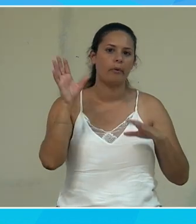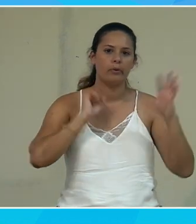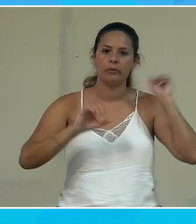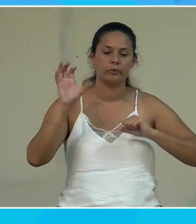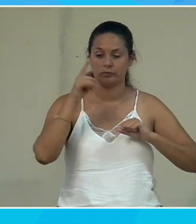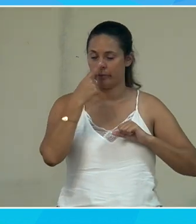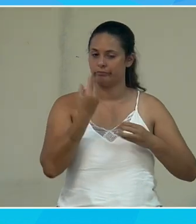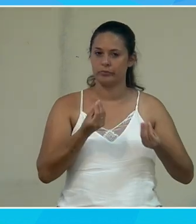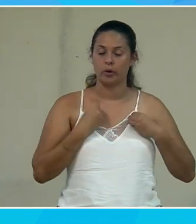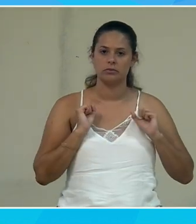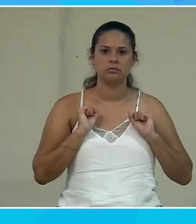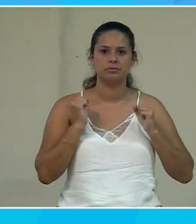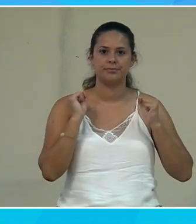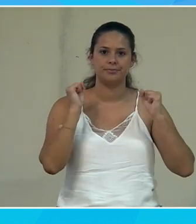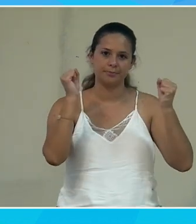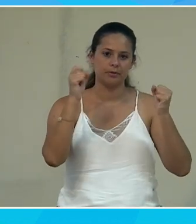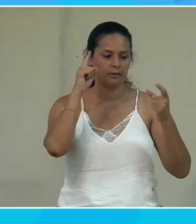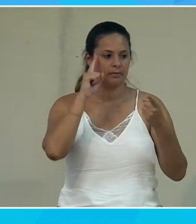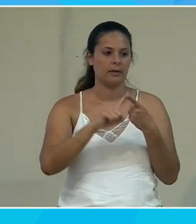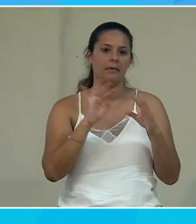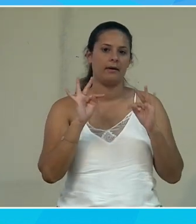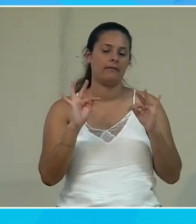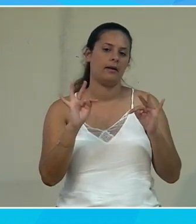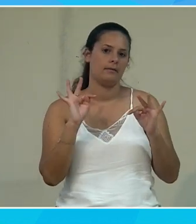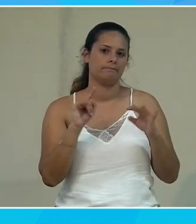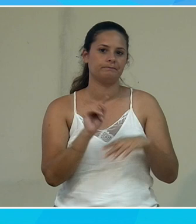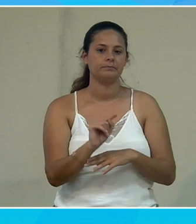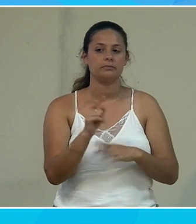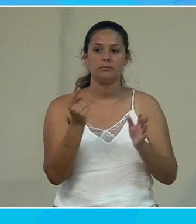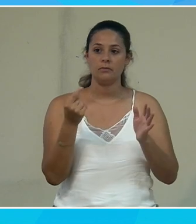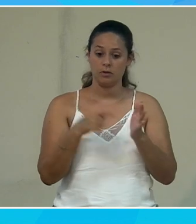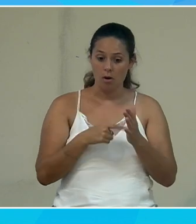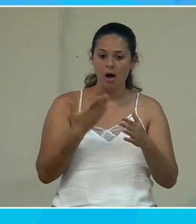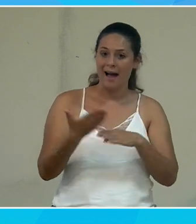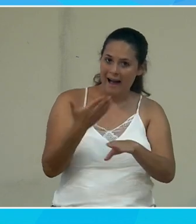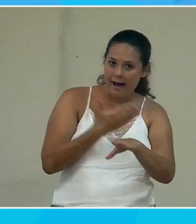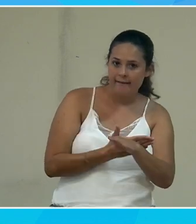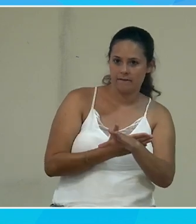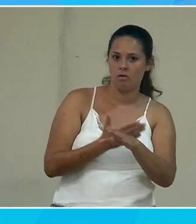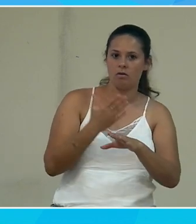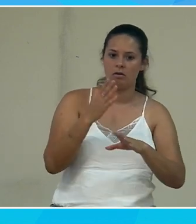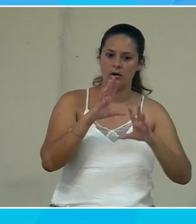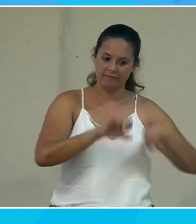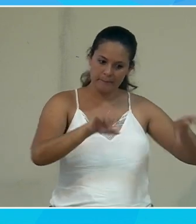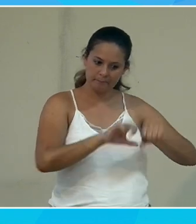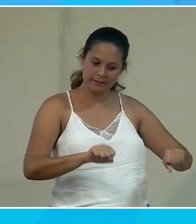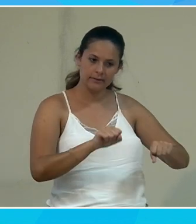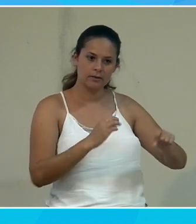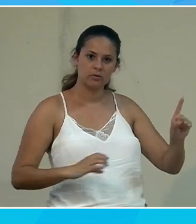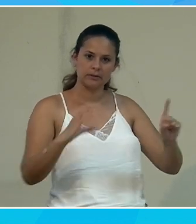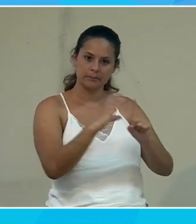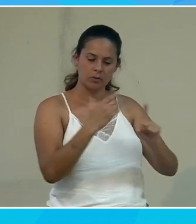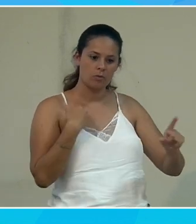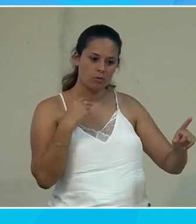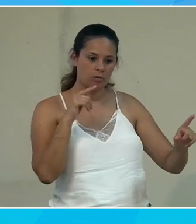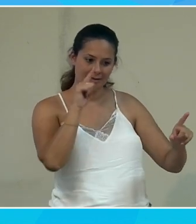nous met en rage on va dire ça comme ça c'est au moment de la conception c'est là à un moment je montre ma